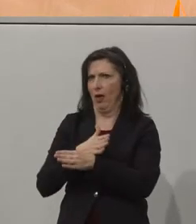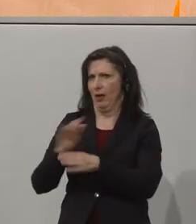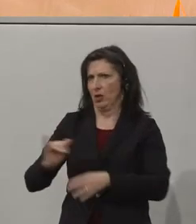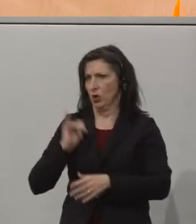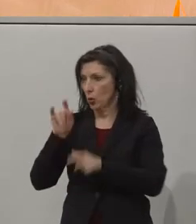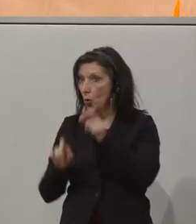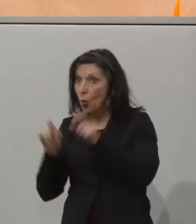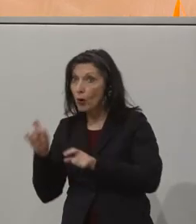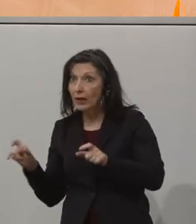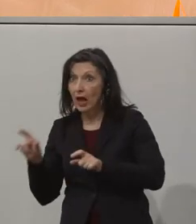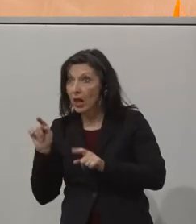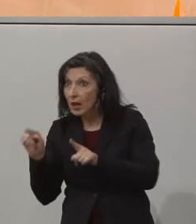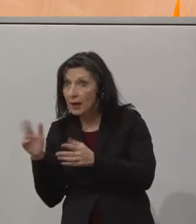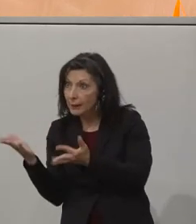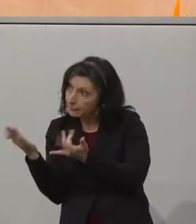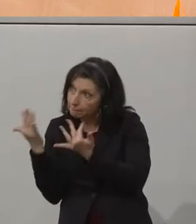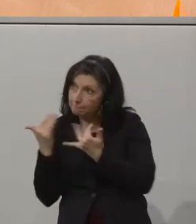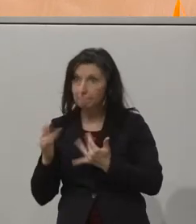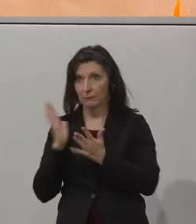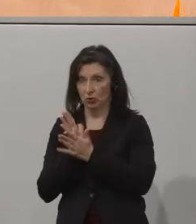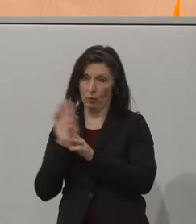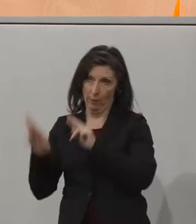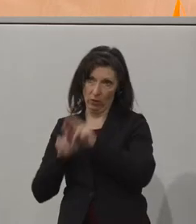in dieser Phase bereits zu begleiten.